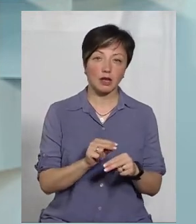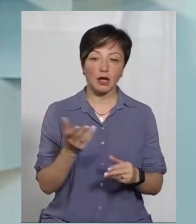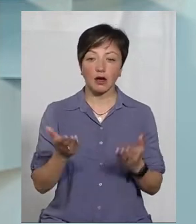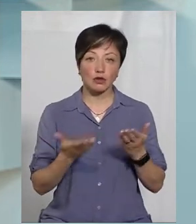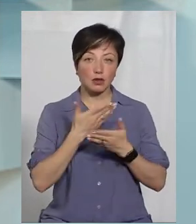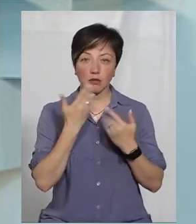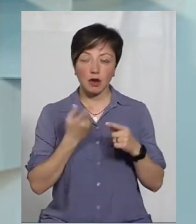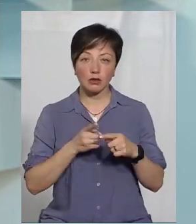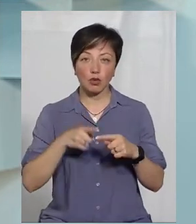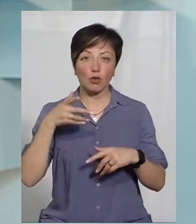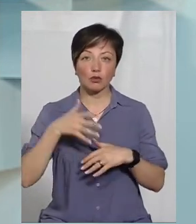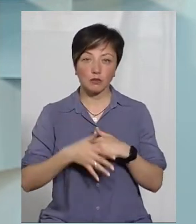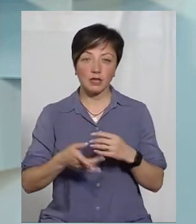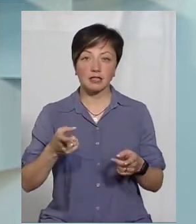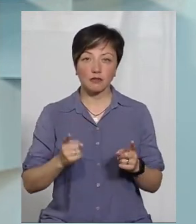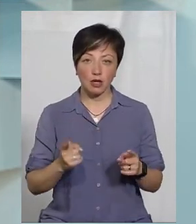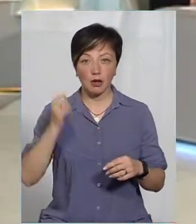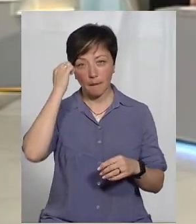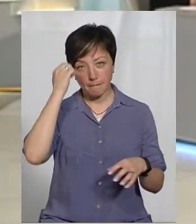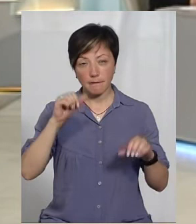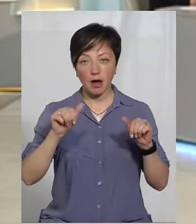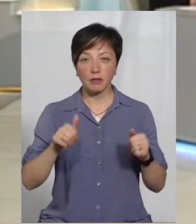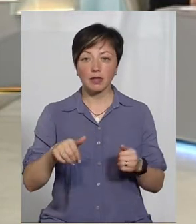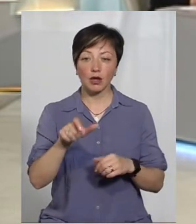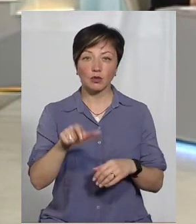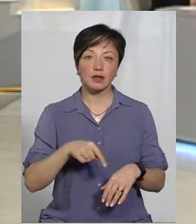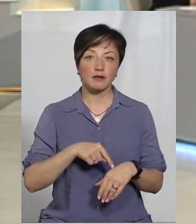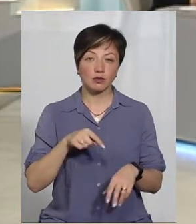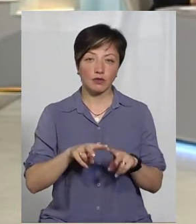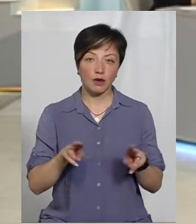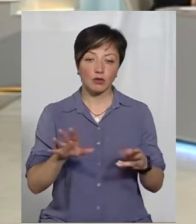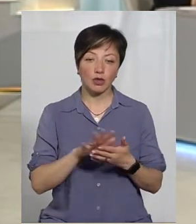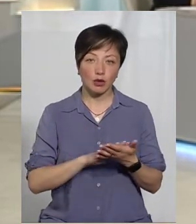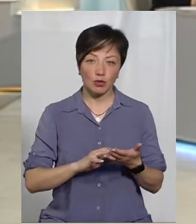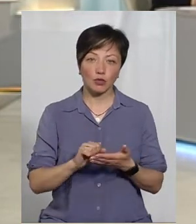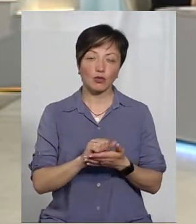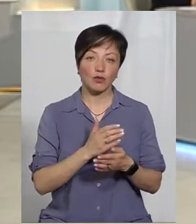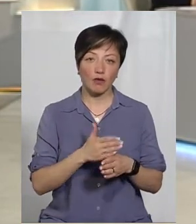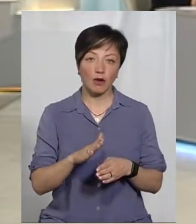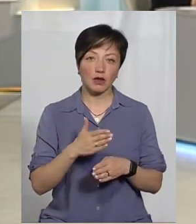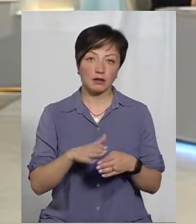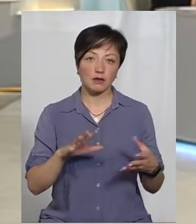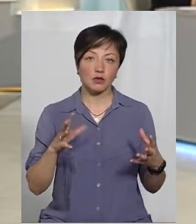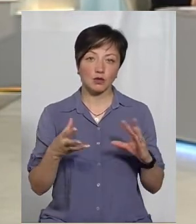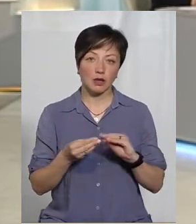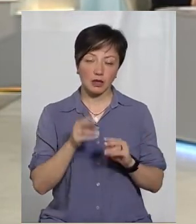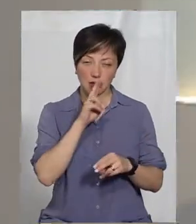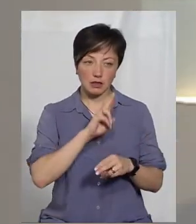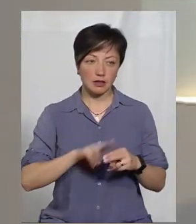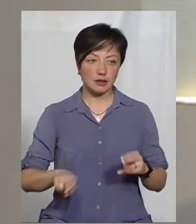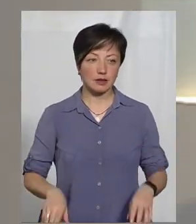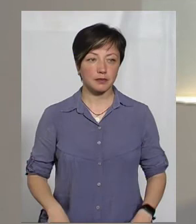Якщо немає цього розуміння, звичайно, пам'ятка, вона як людина відчуває, і вона буде руйнуватися, і в результаті вона загине.